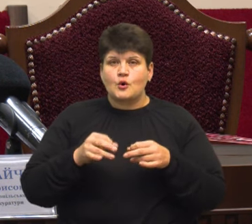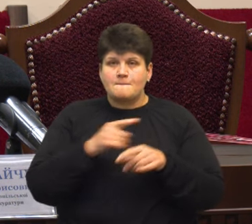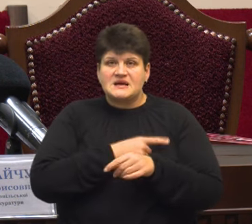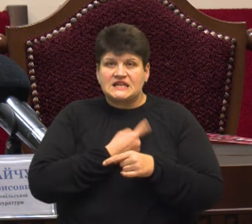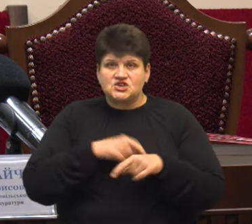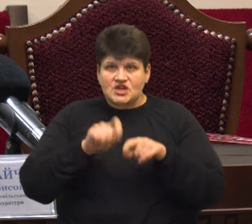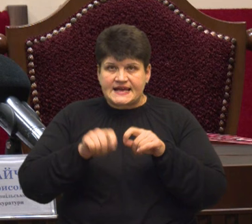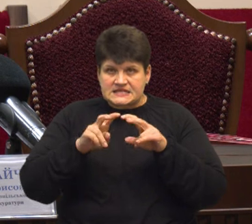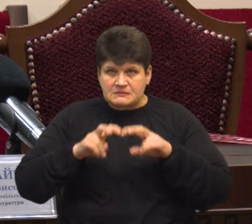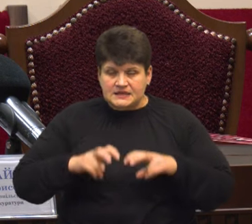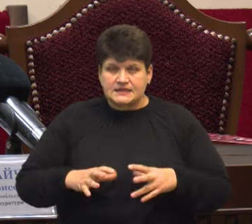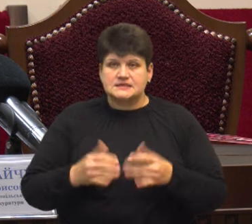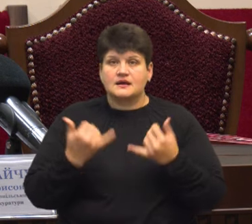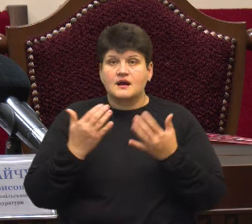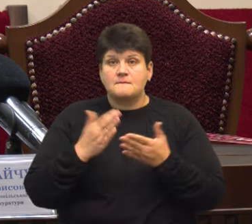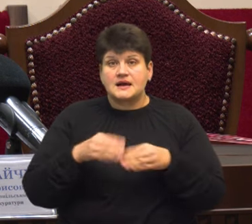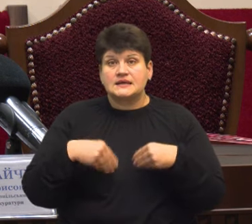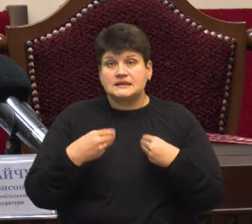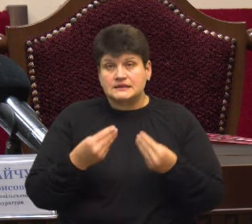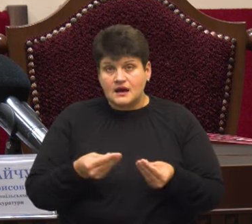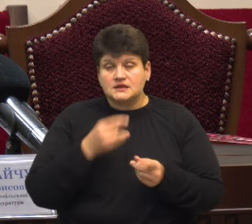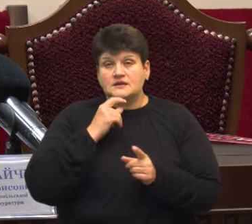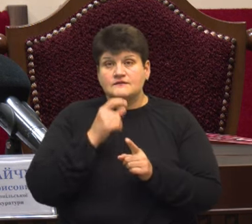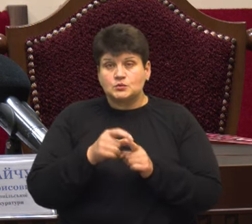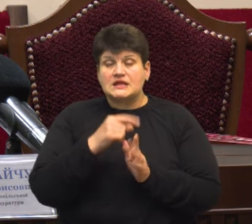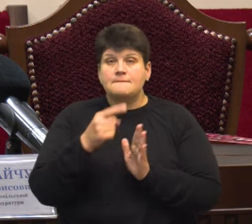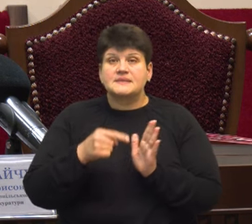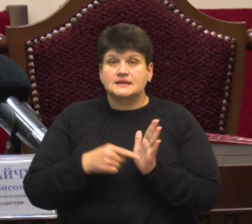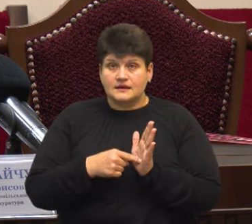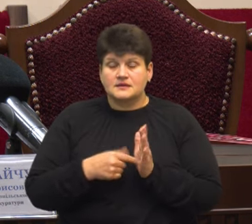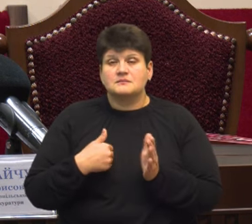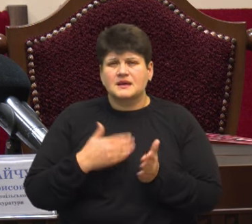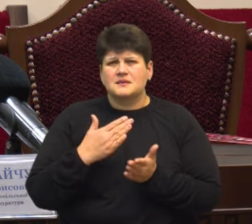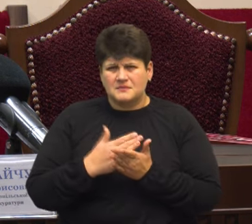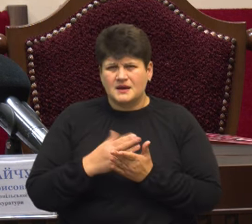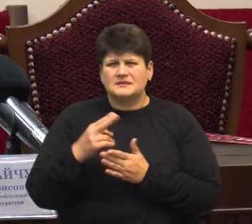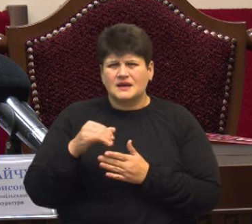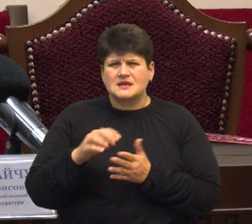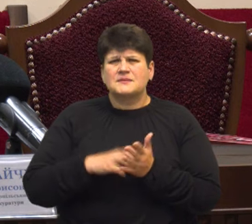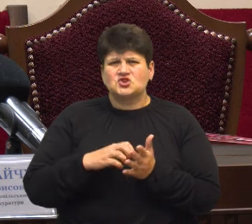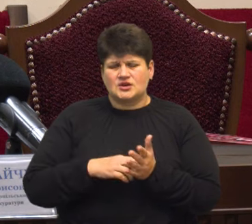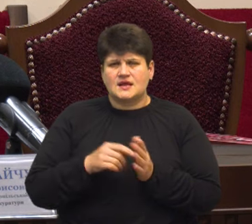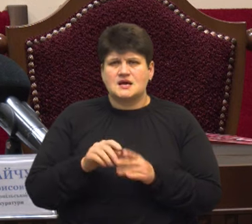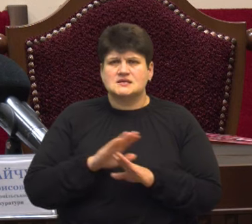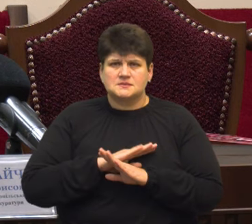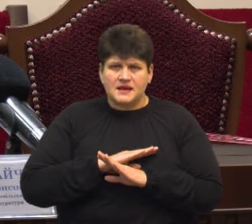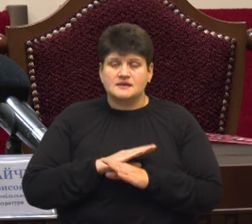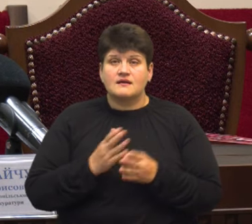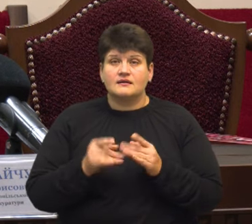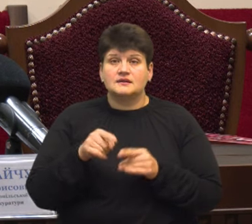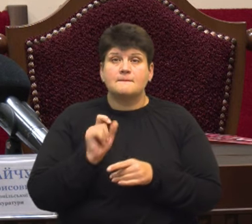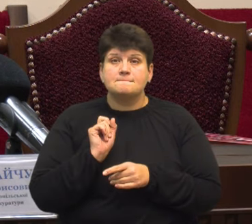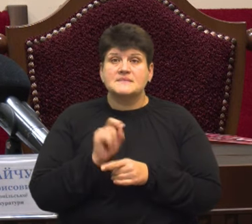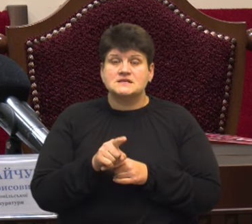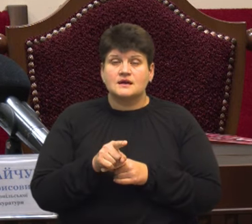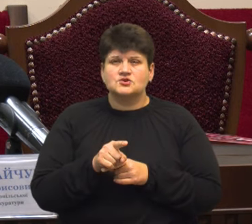яка має дати відповідь на запитання, тому що ми маємо дані про попередню причину смерті, але там призначені